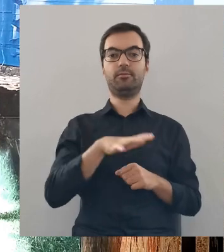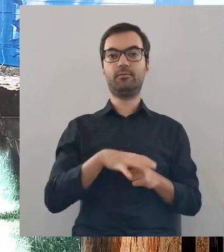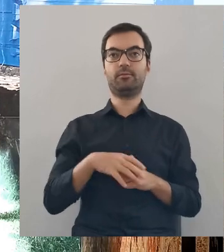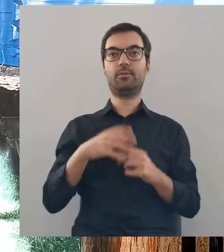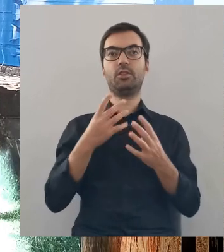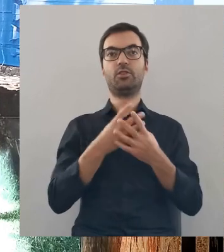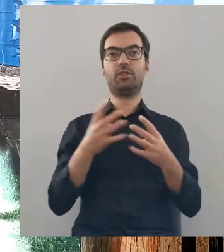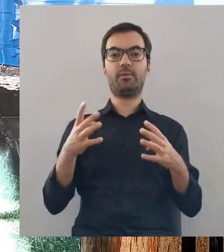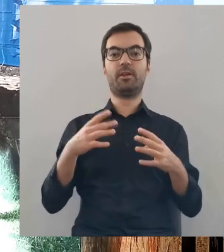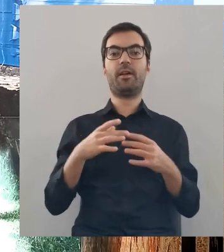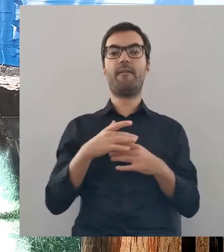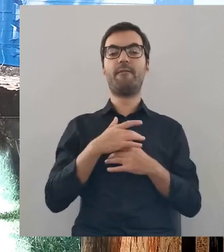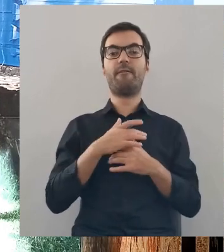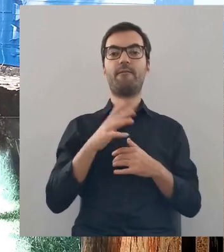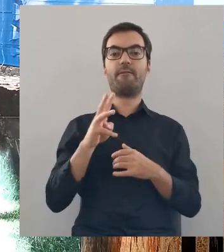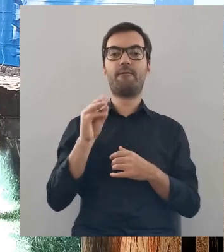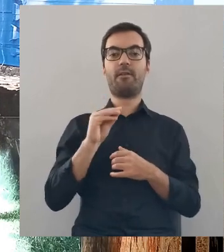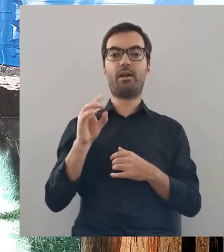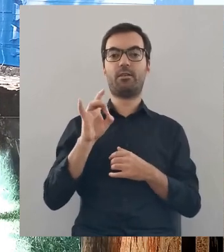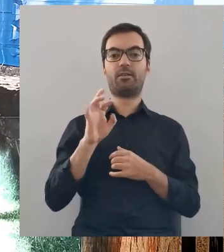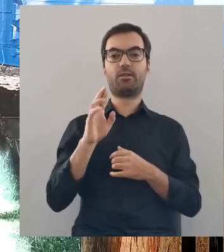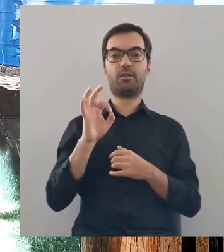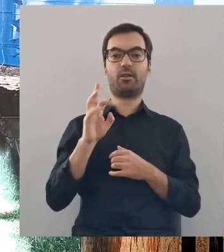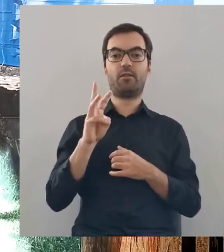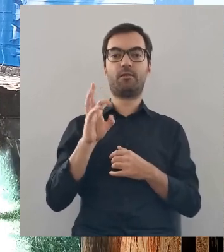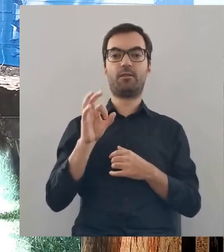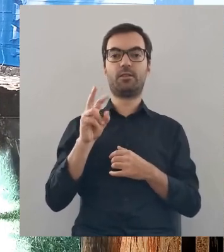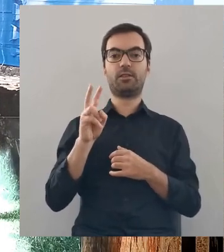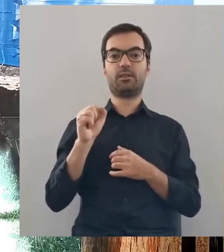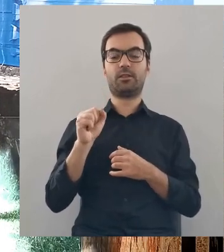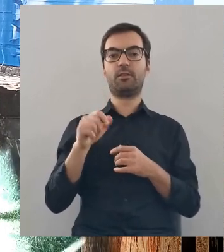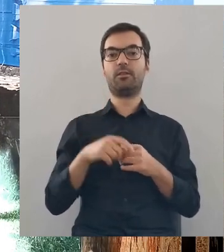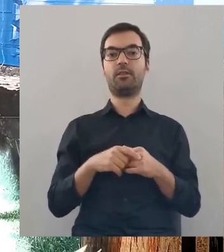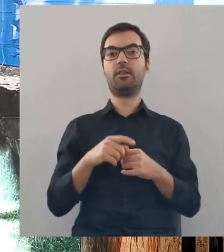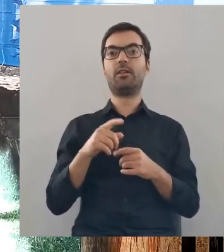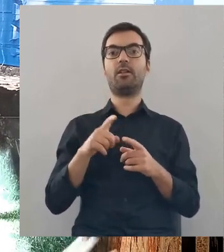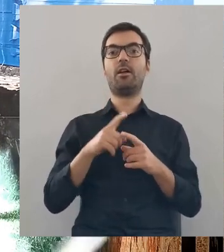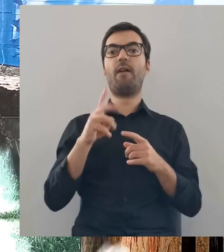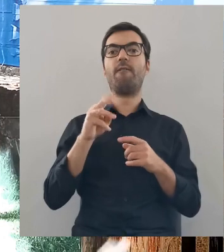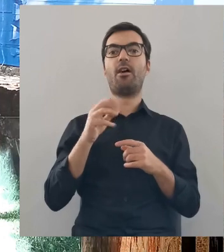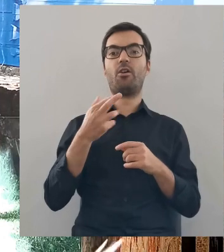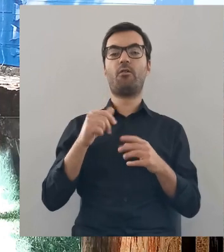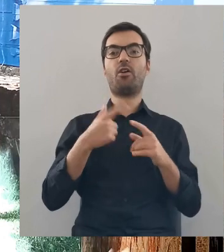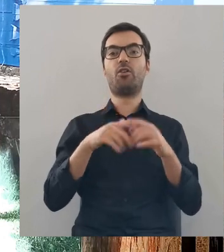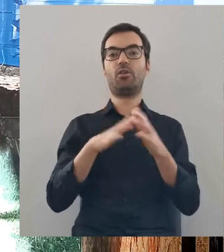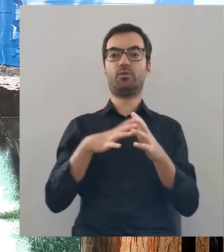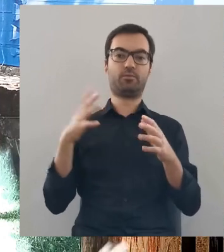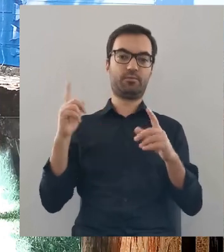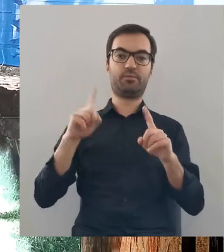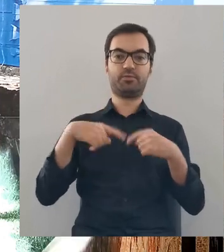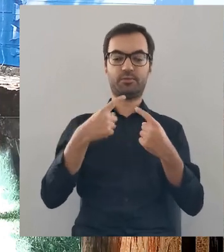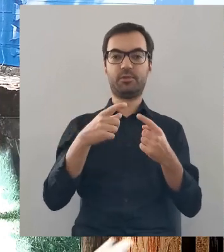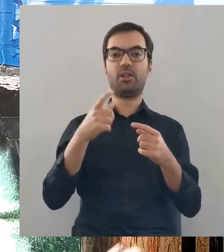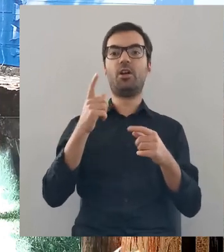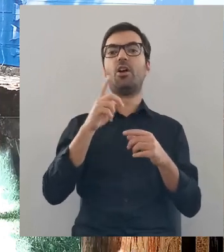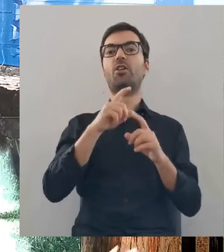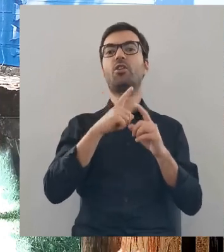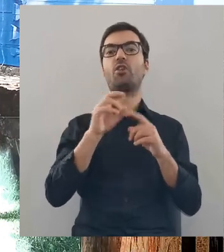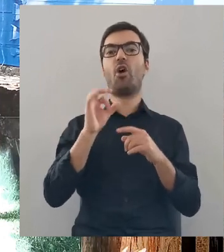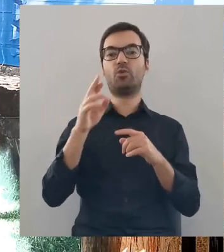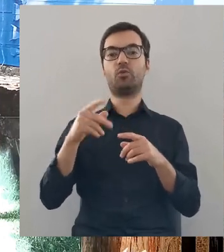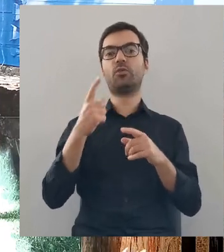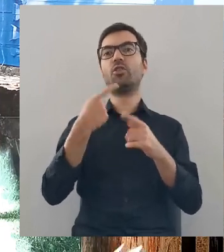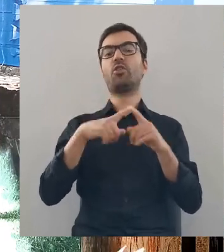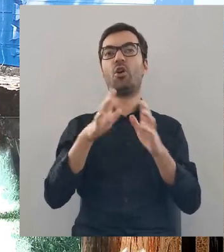terenie ziemi węgrowskiej i drohiczyńskiej. W Węgrowie kościół złupiony, w Ceranowie kapłan